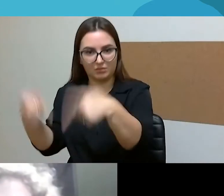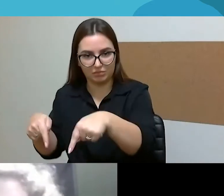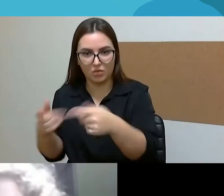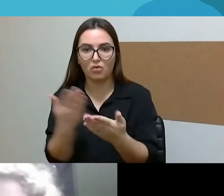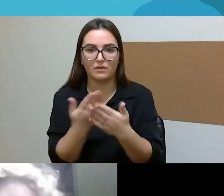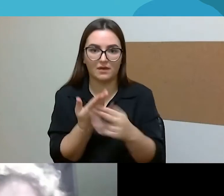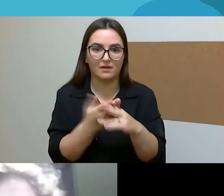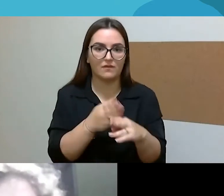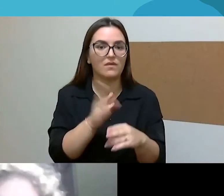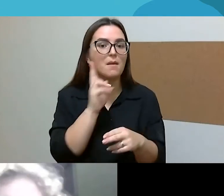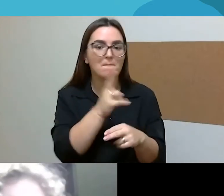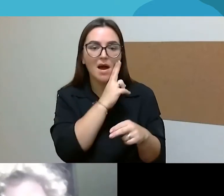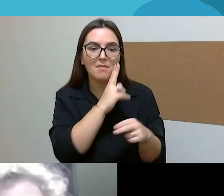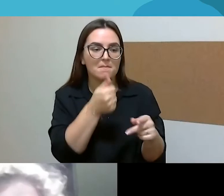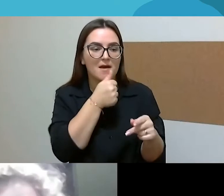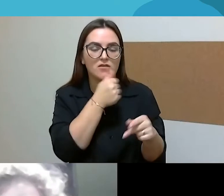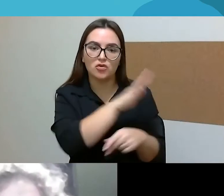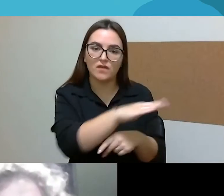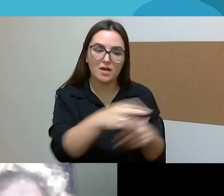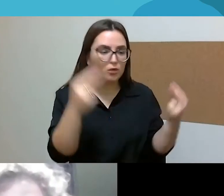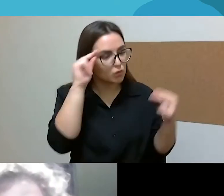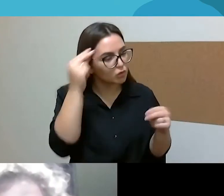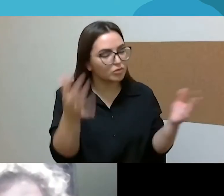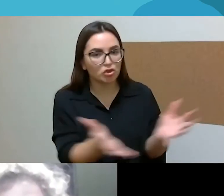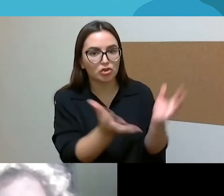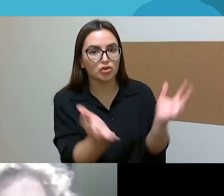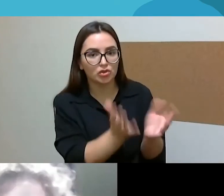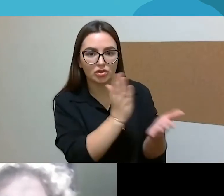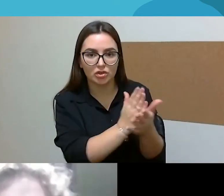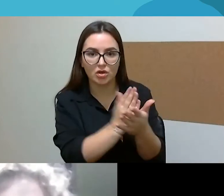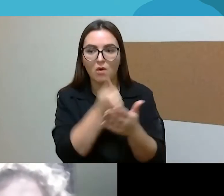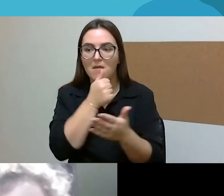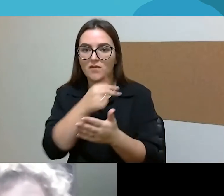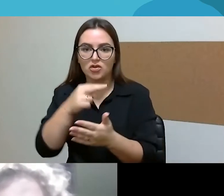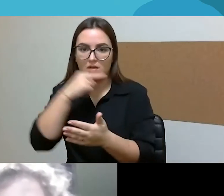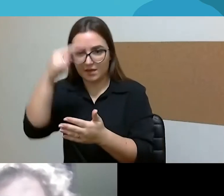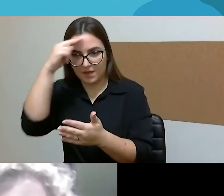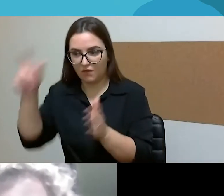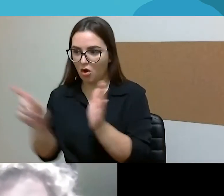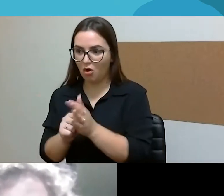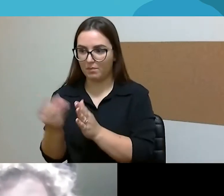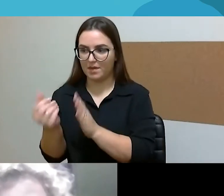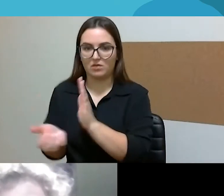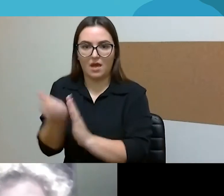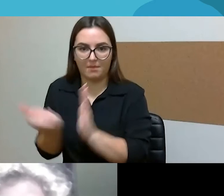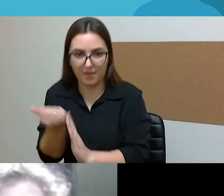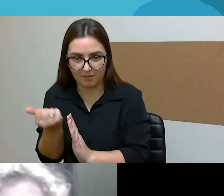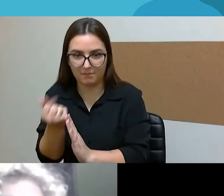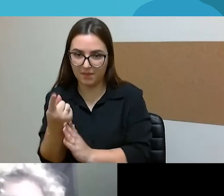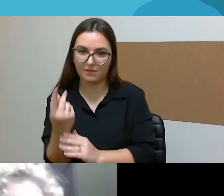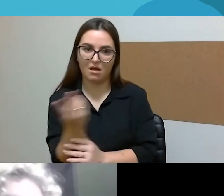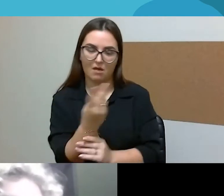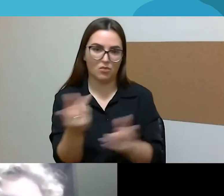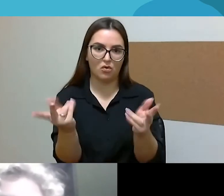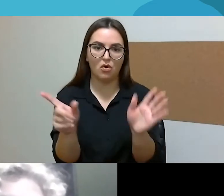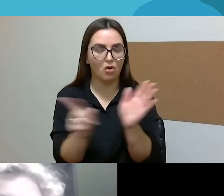uždirbti tos pinigus, kur, sakykime, galbūt ne visada gaunasi, ir šitą naštą irgi reikėtų dalinti srbdėjų partnerių.